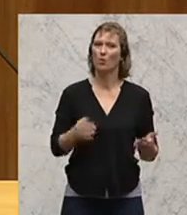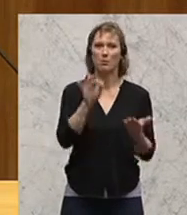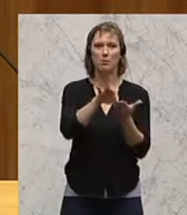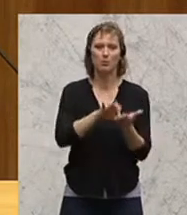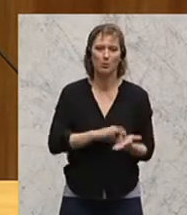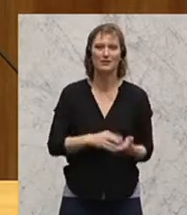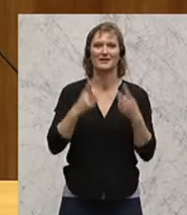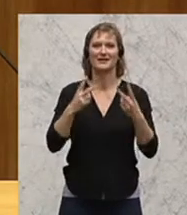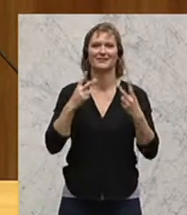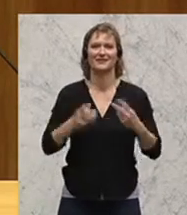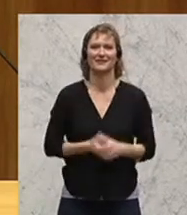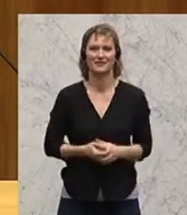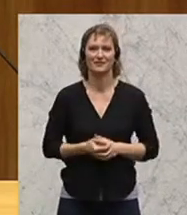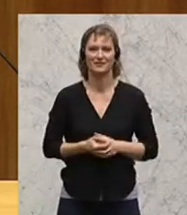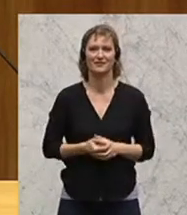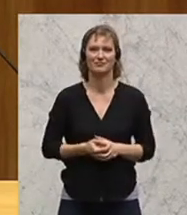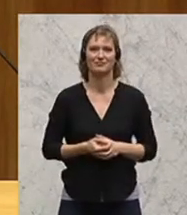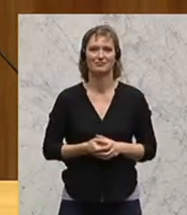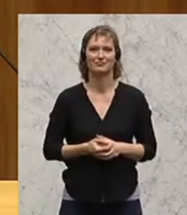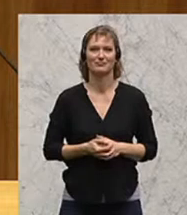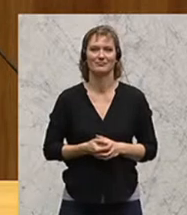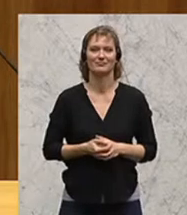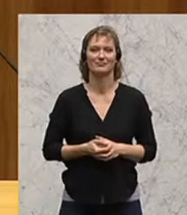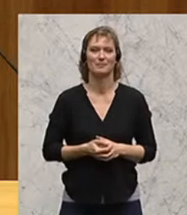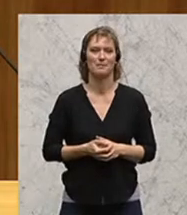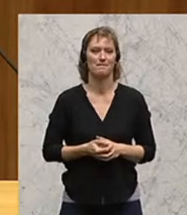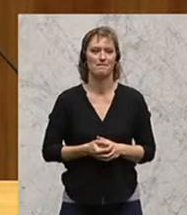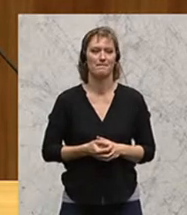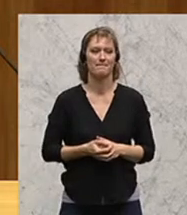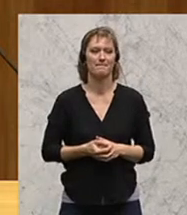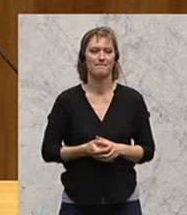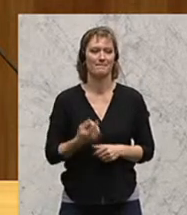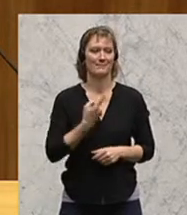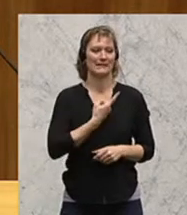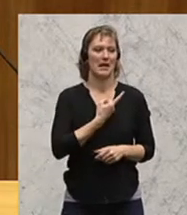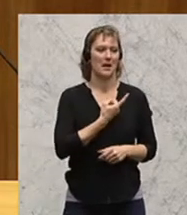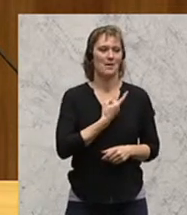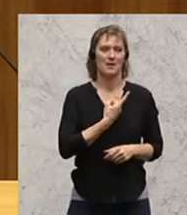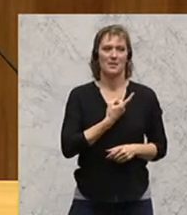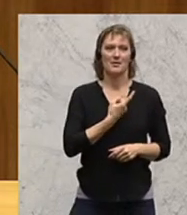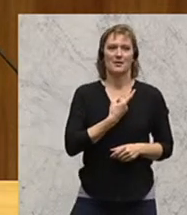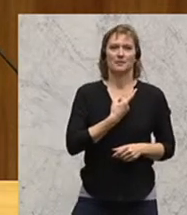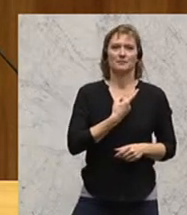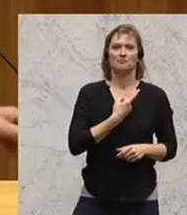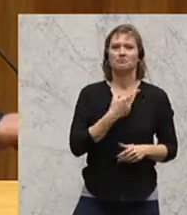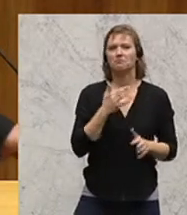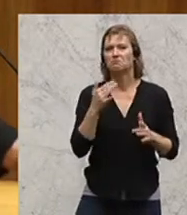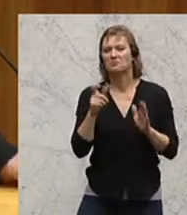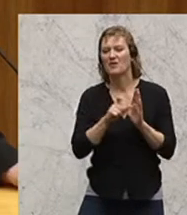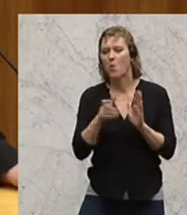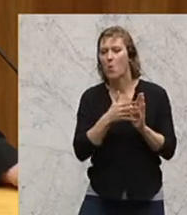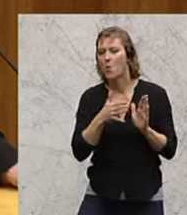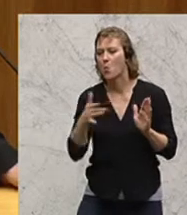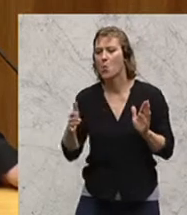Punkte. Ich bin jetzt, ich bin jetzt in wenigen Wochen,